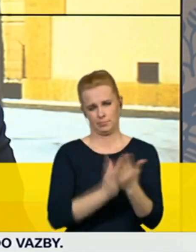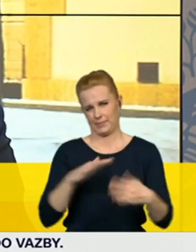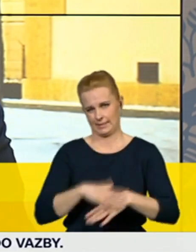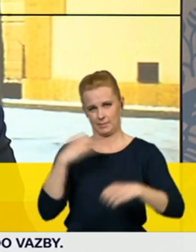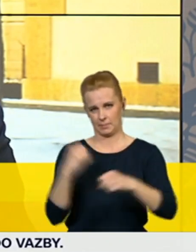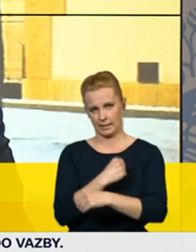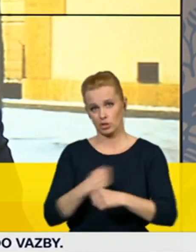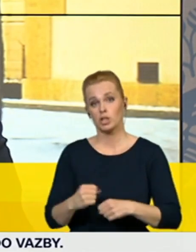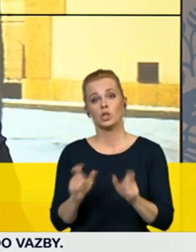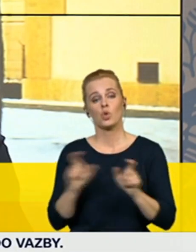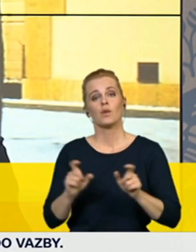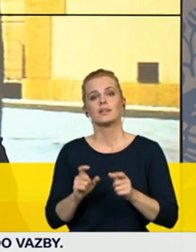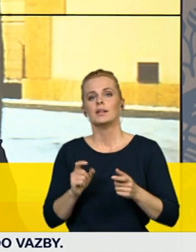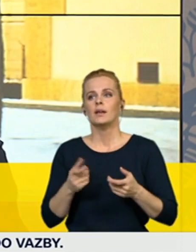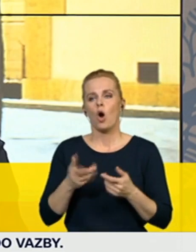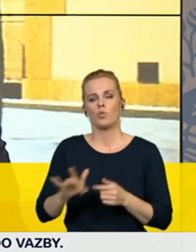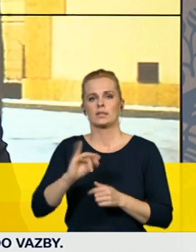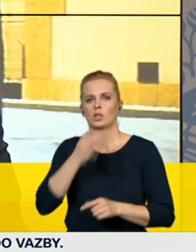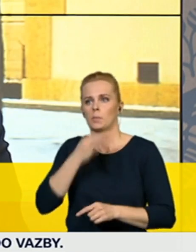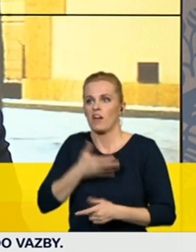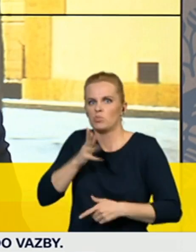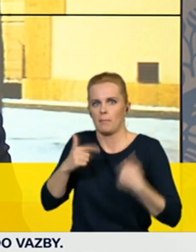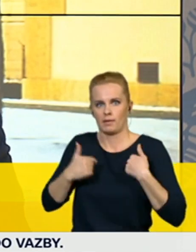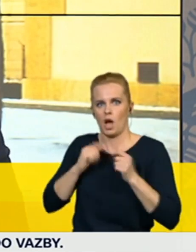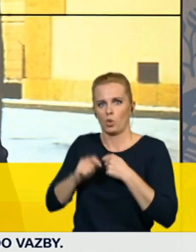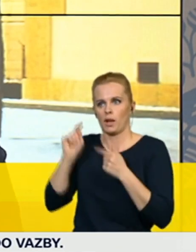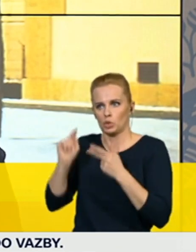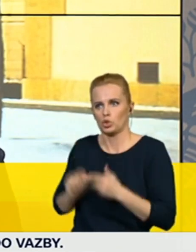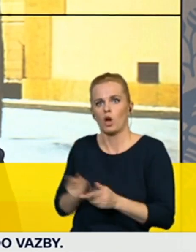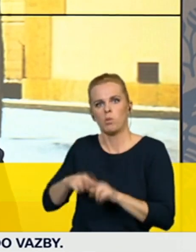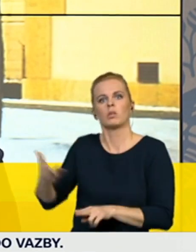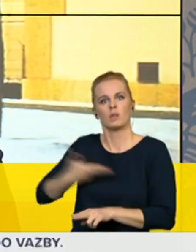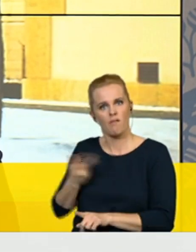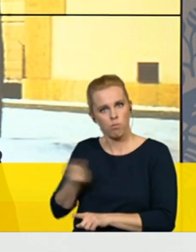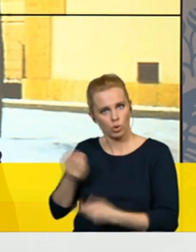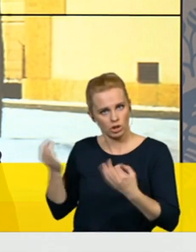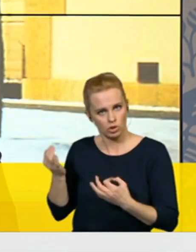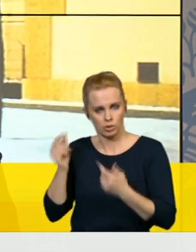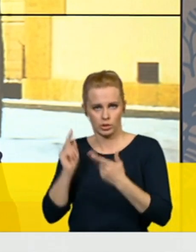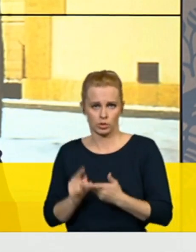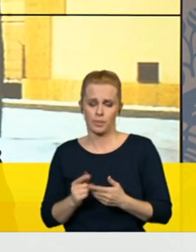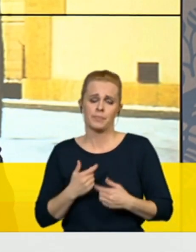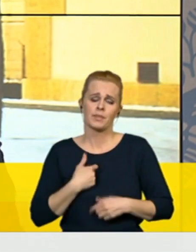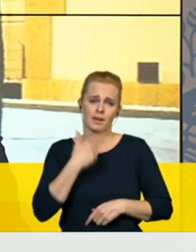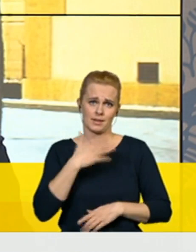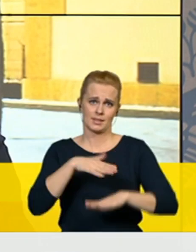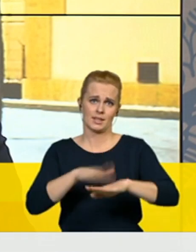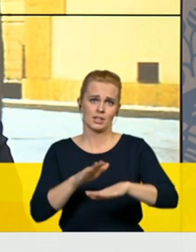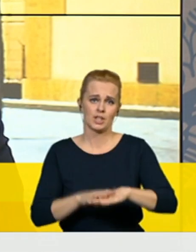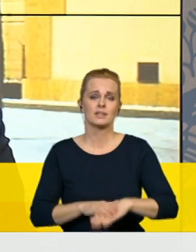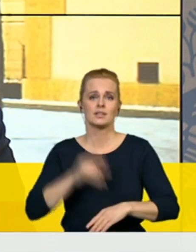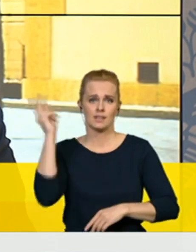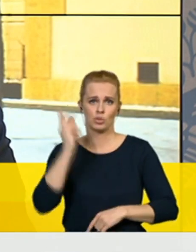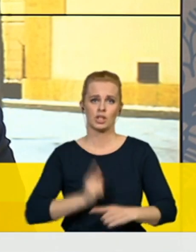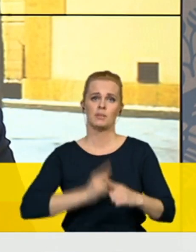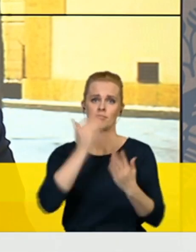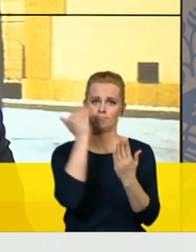nám budou klást otázky, co se stane, když a když udělám toto a tamto. Ale ona ta úsnesení samozřejmě kromě té přesné textace mají taky